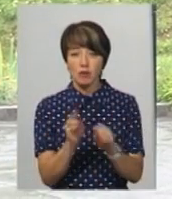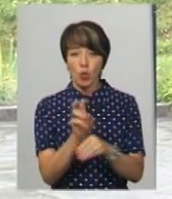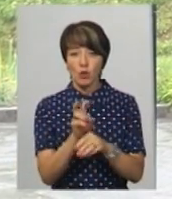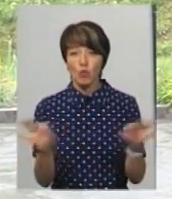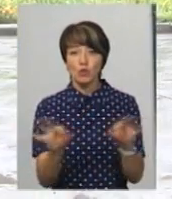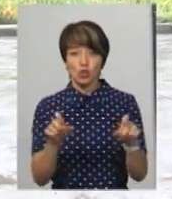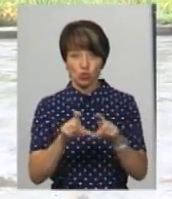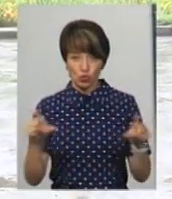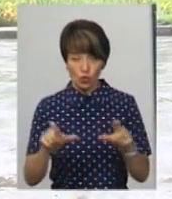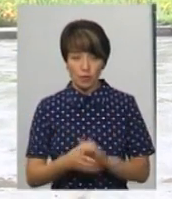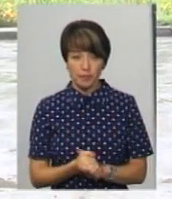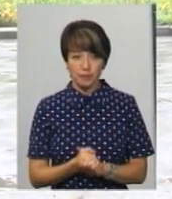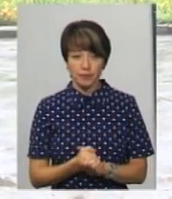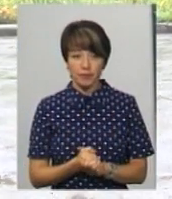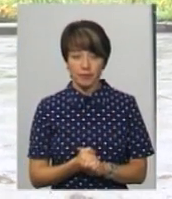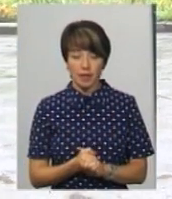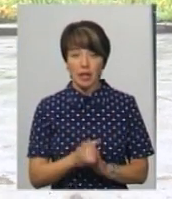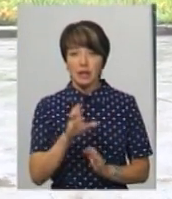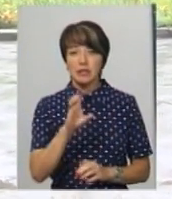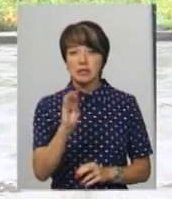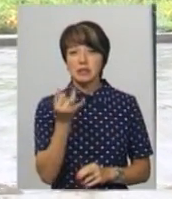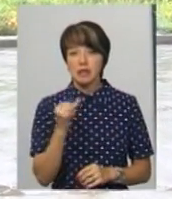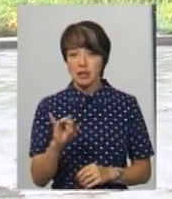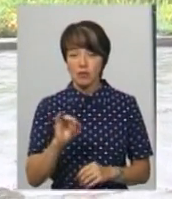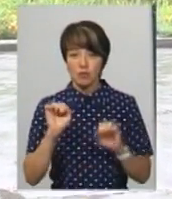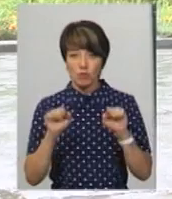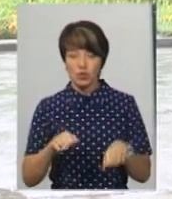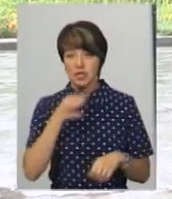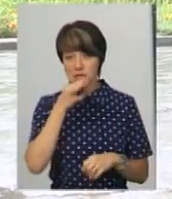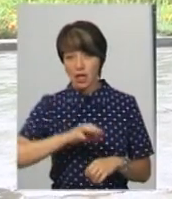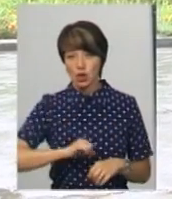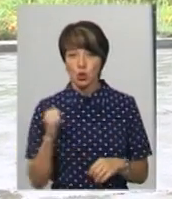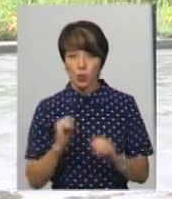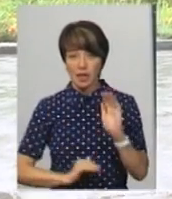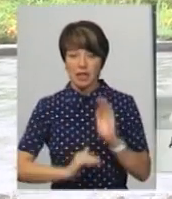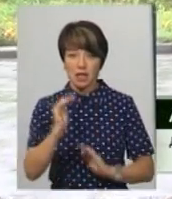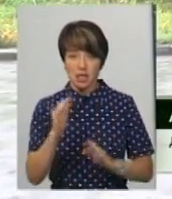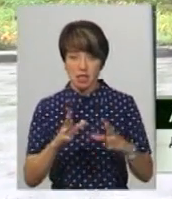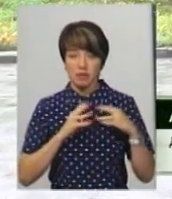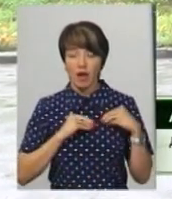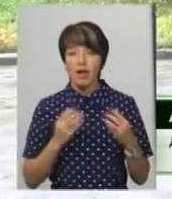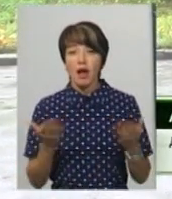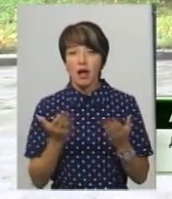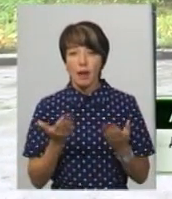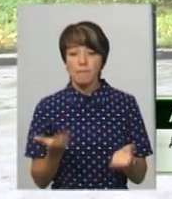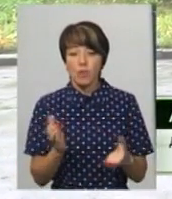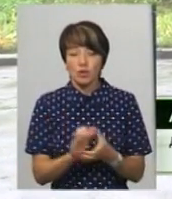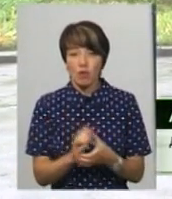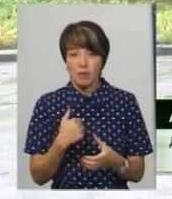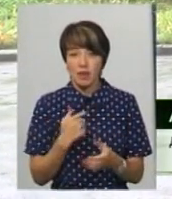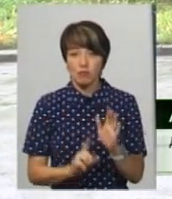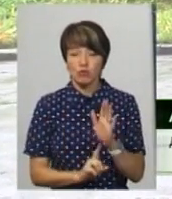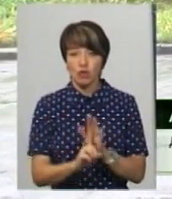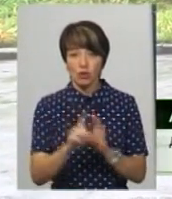музичної школи. Сергій можна сказати друг дитинства, який познайомив мене